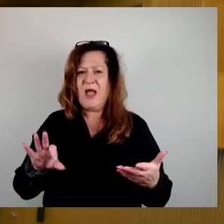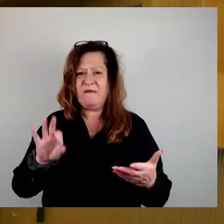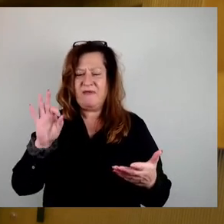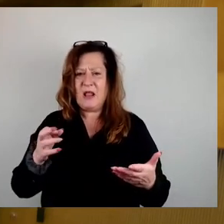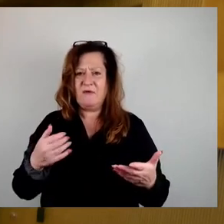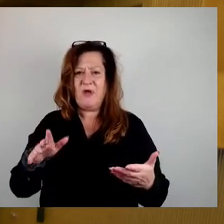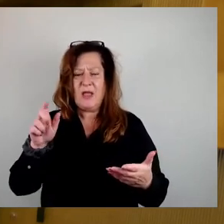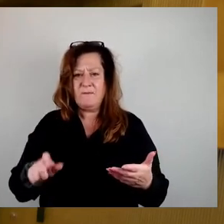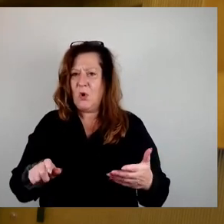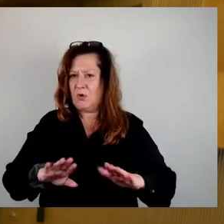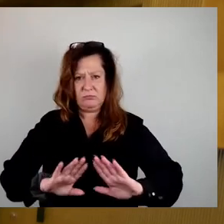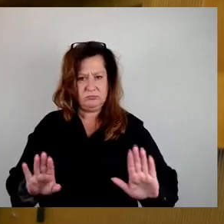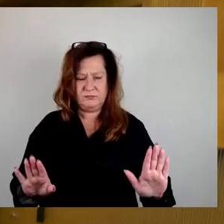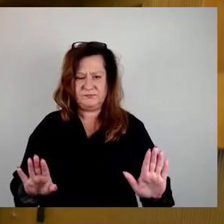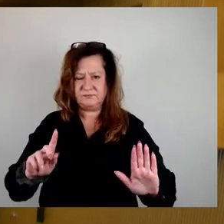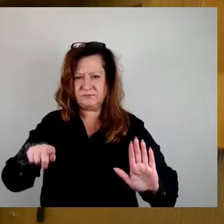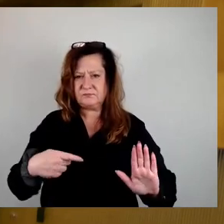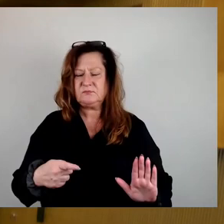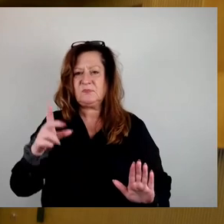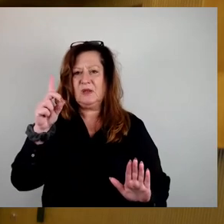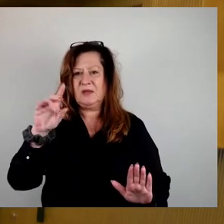Dann, Herr Dissidenten, Herr Schmählich.